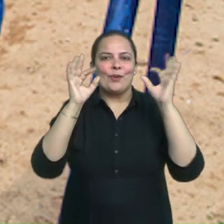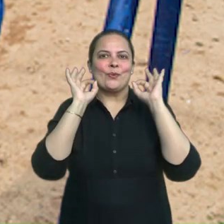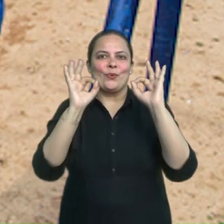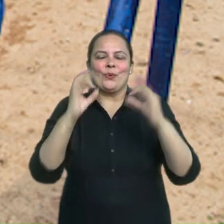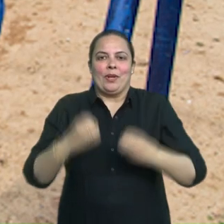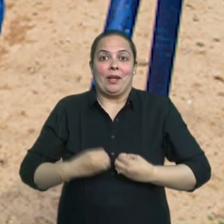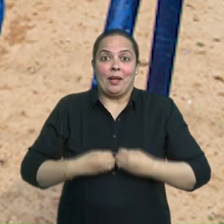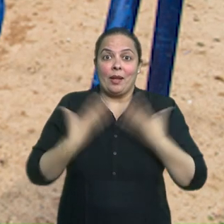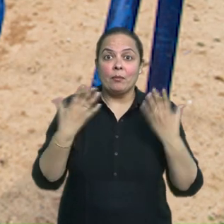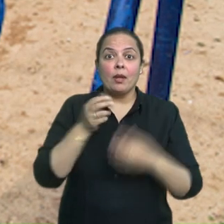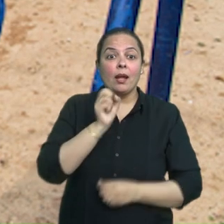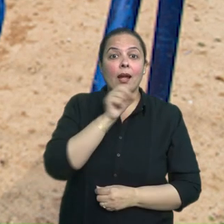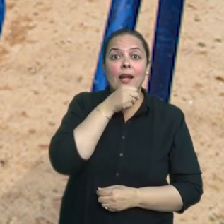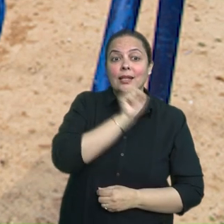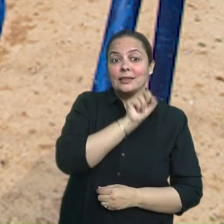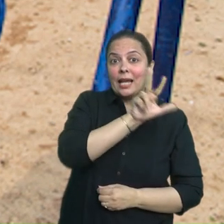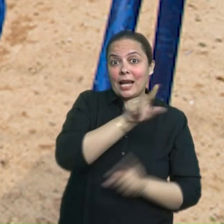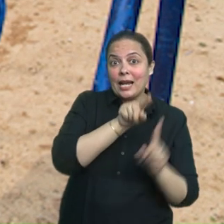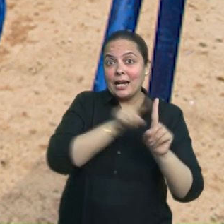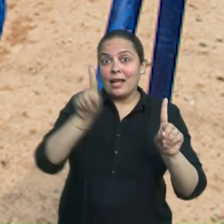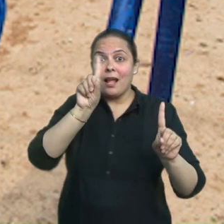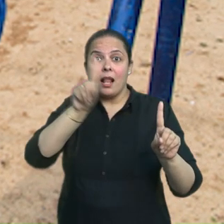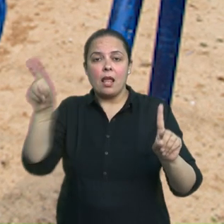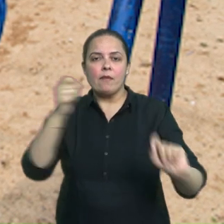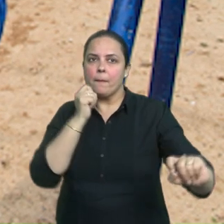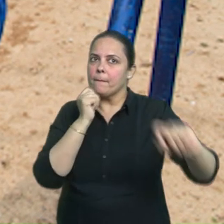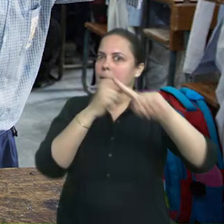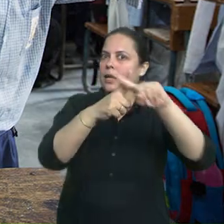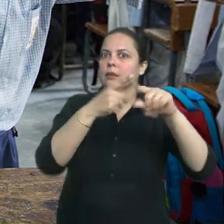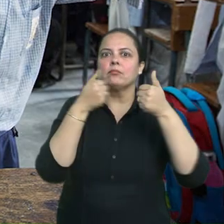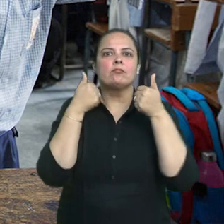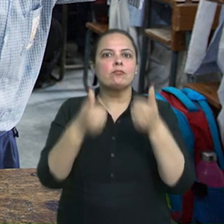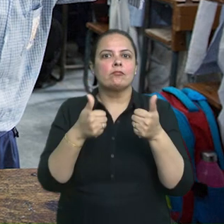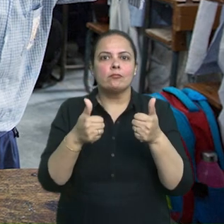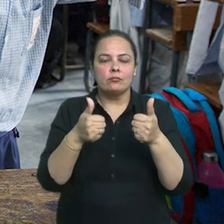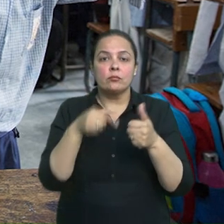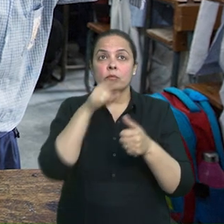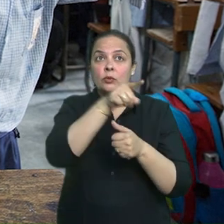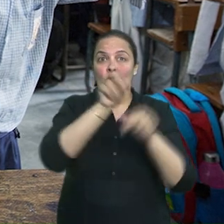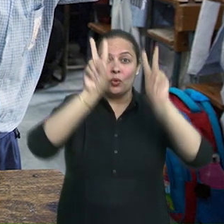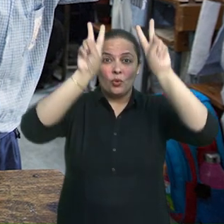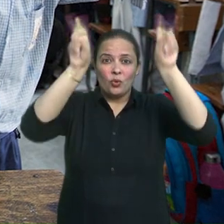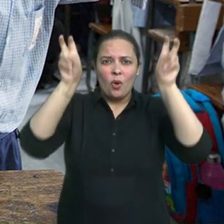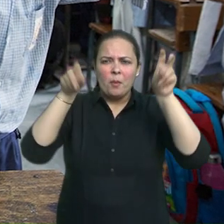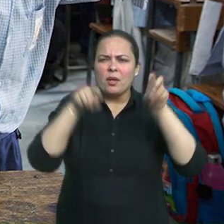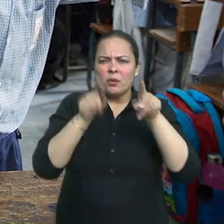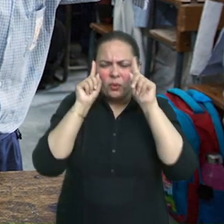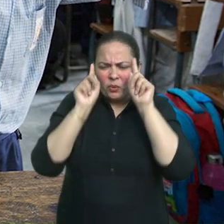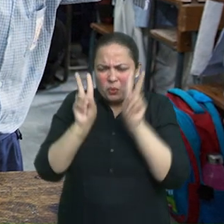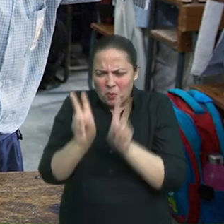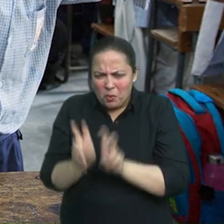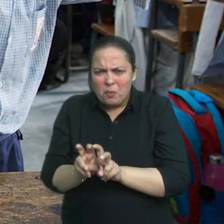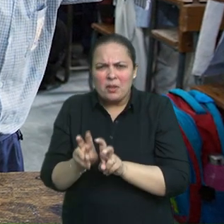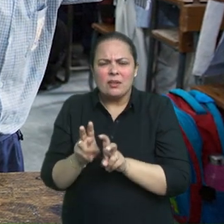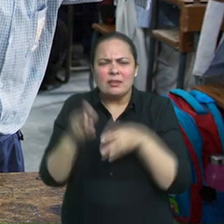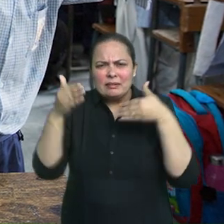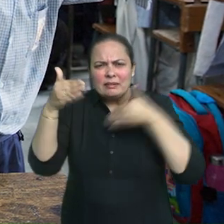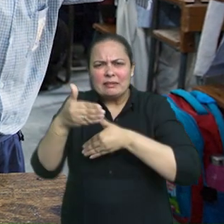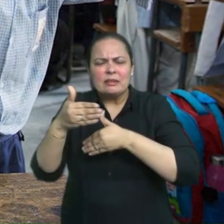एवं बच्चों के कक्षा अनुसार दक्षताओं को संबोधित करते हुए उनके सर्वांगीन विकास में भी मददकार होंगे